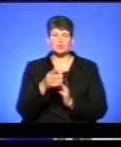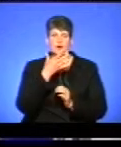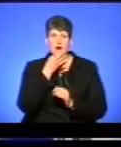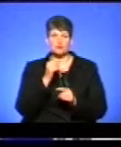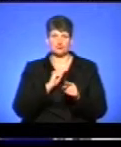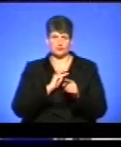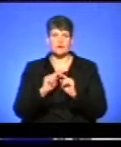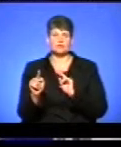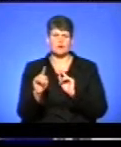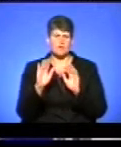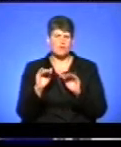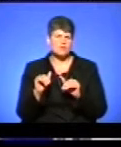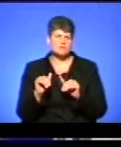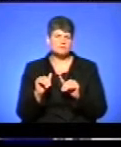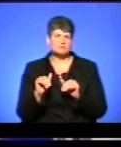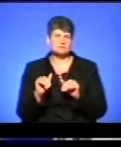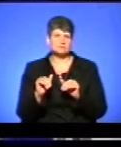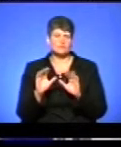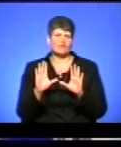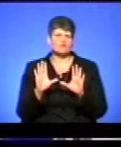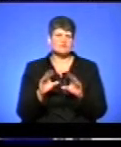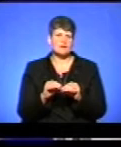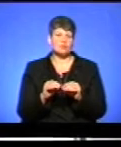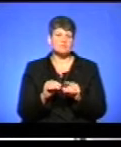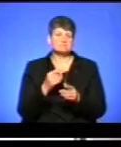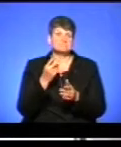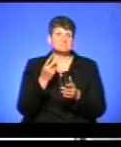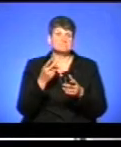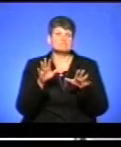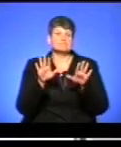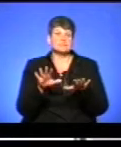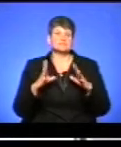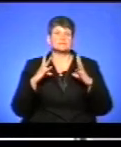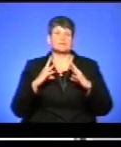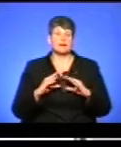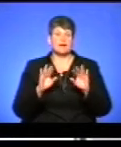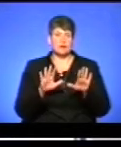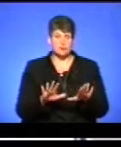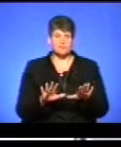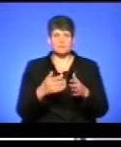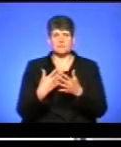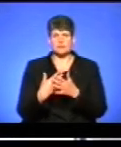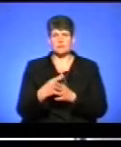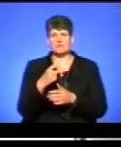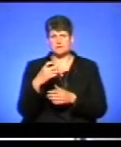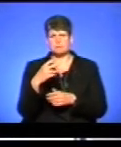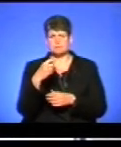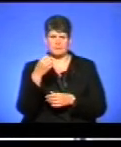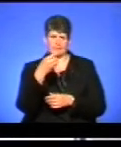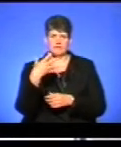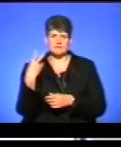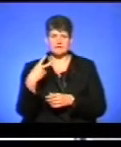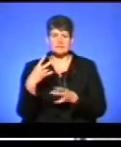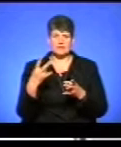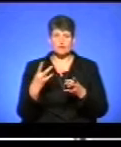швидко, а потім все, як кажуть, лягло. Але нічого, хвилин 15-20 треба було, щоб зайти на